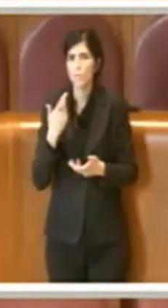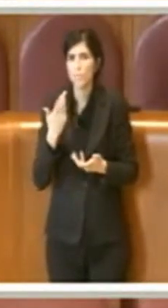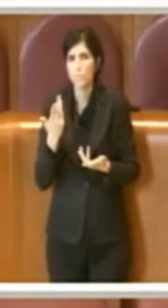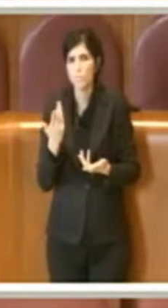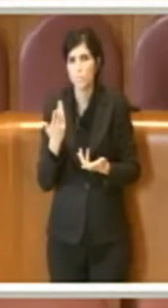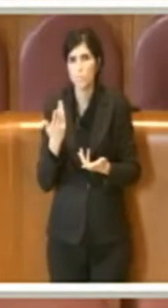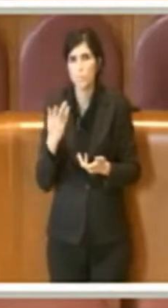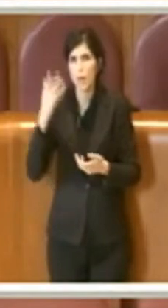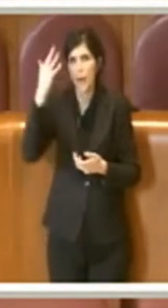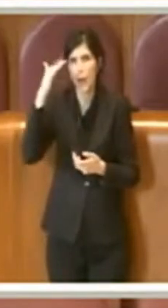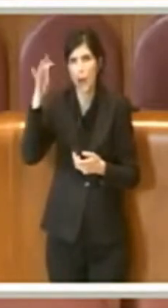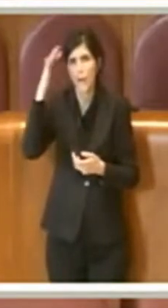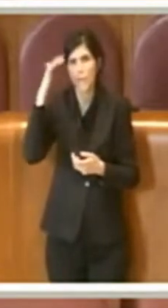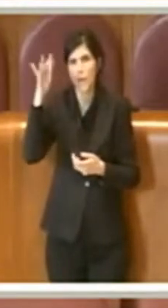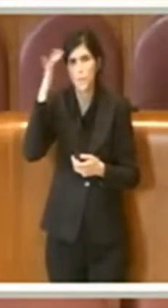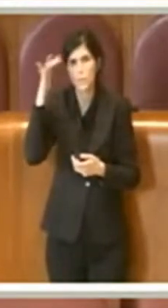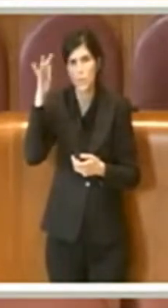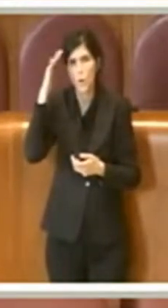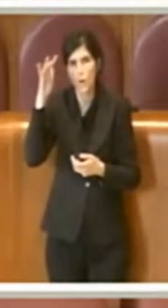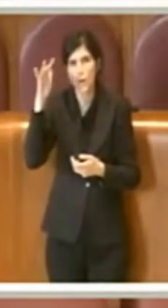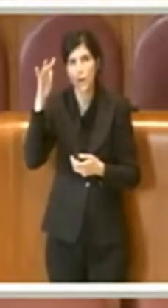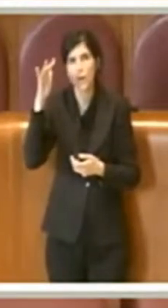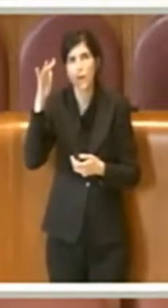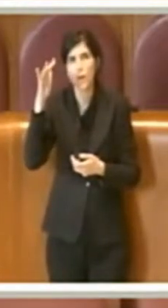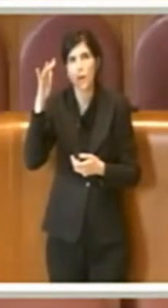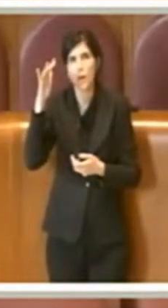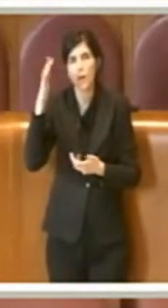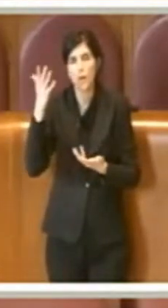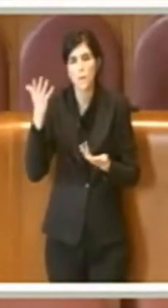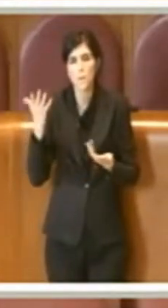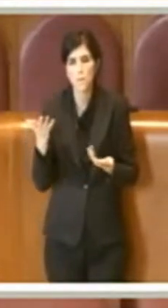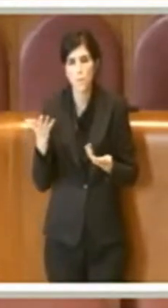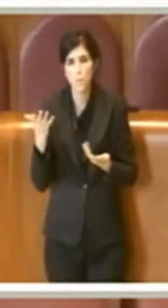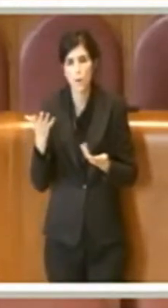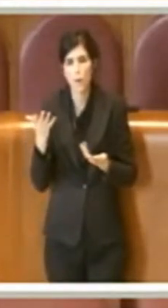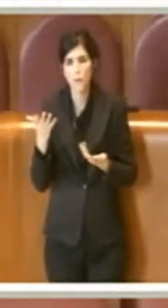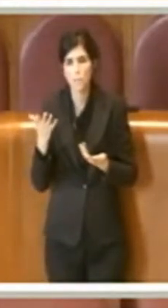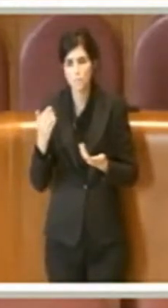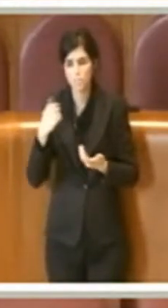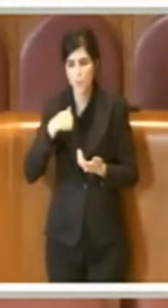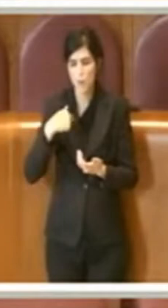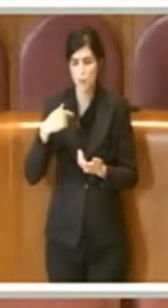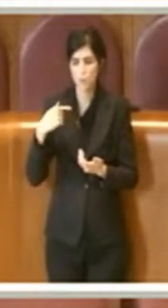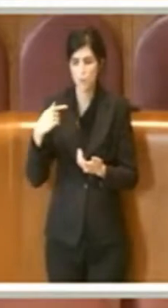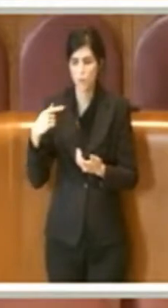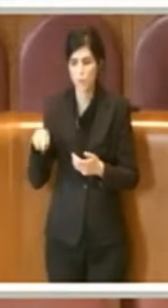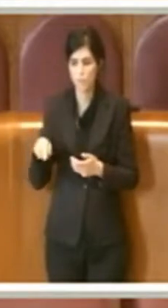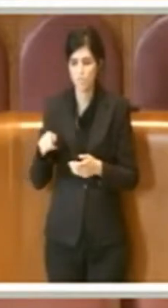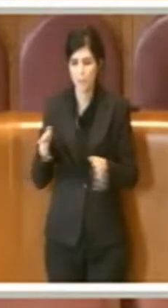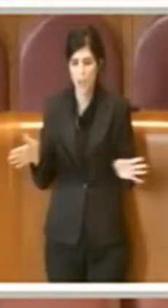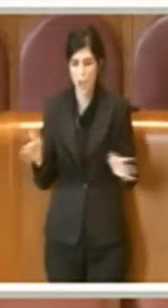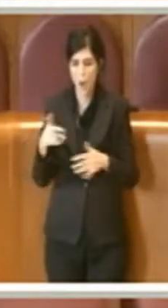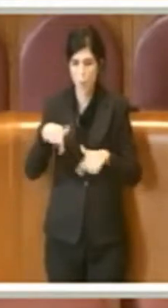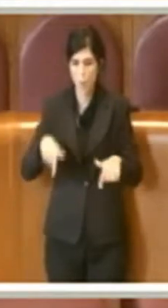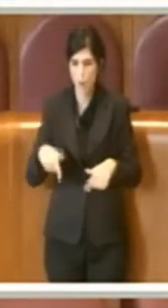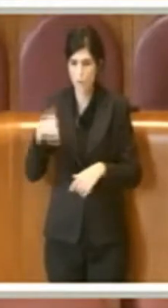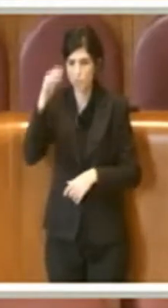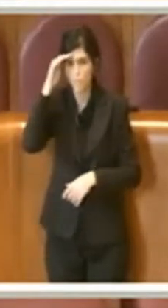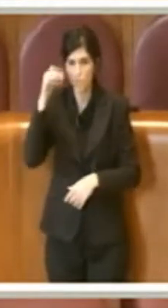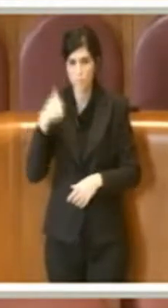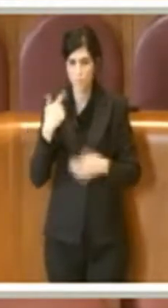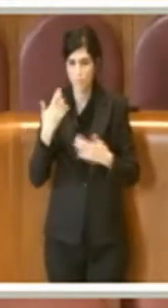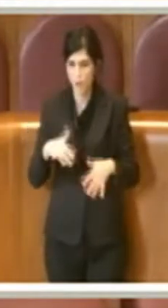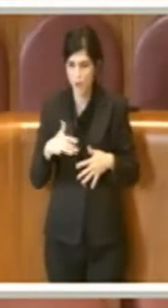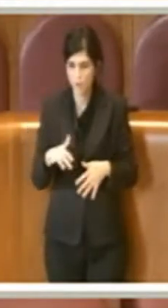riflessioni anche dietro ciò che ho sentito in quest'Aula. Vorrei